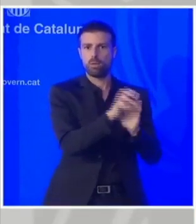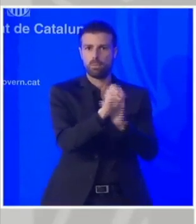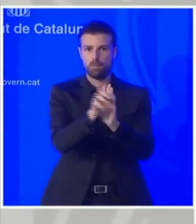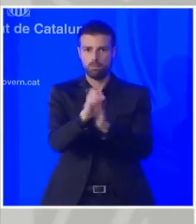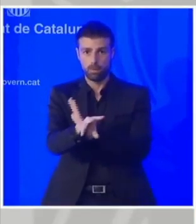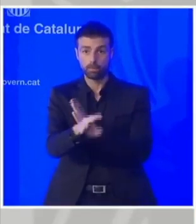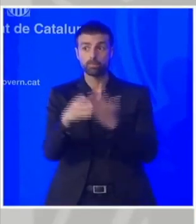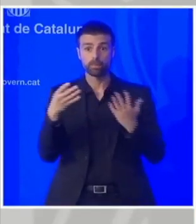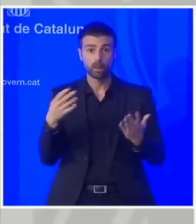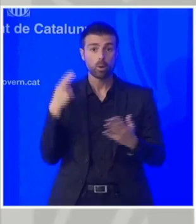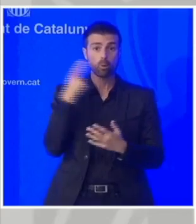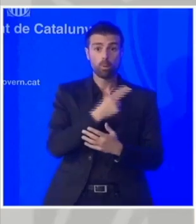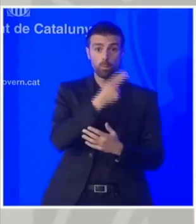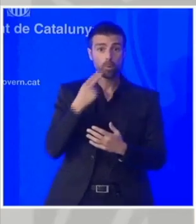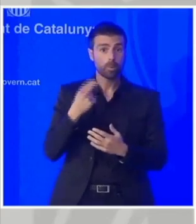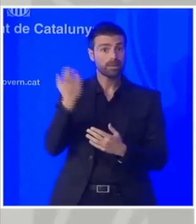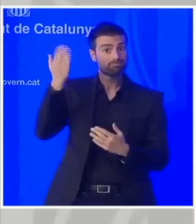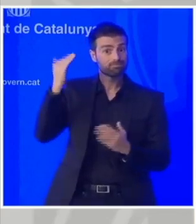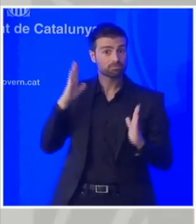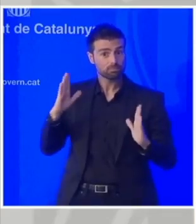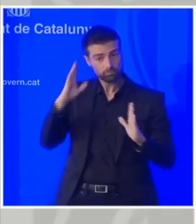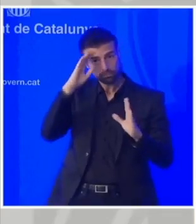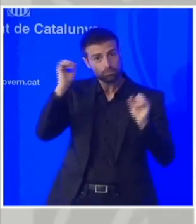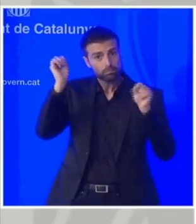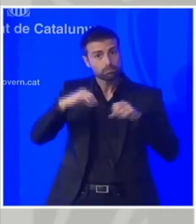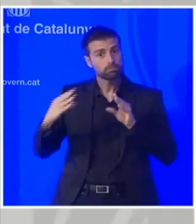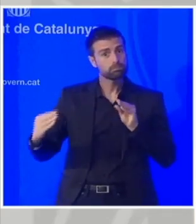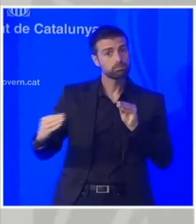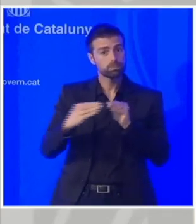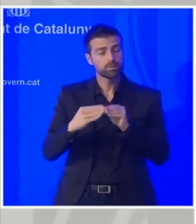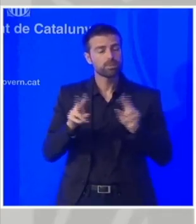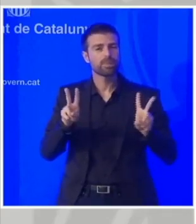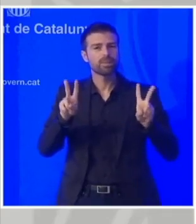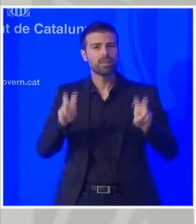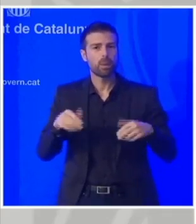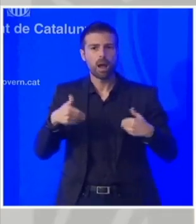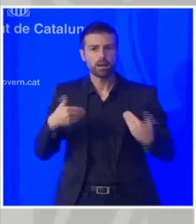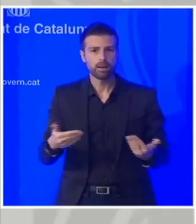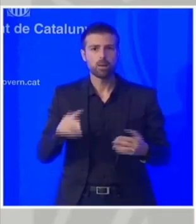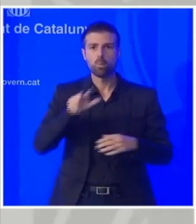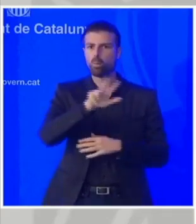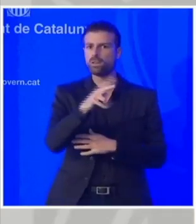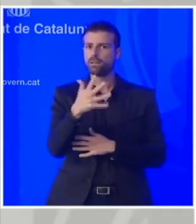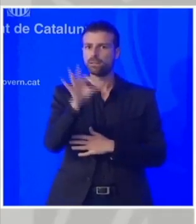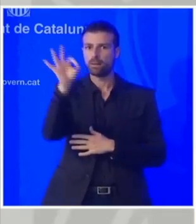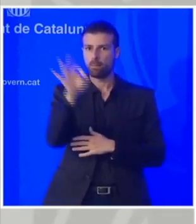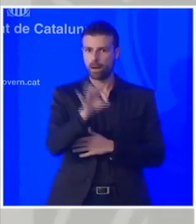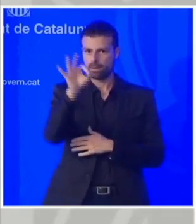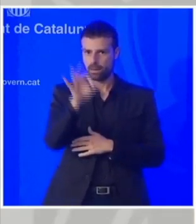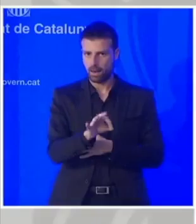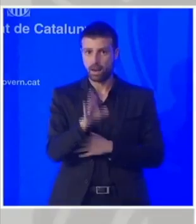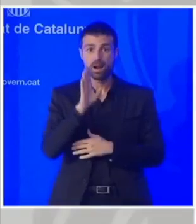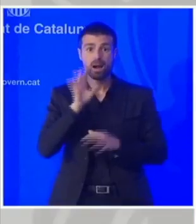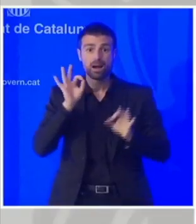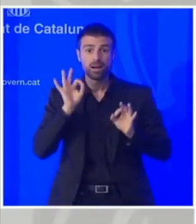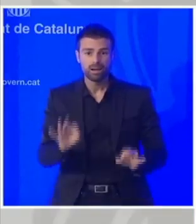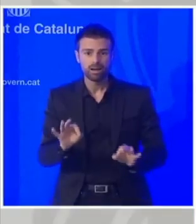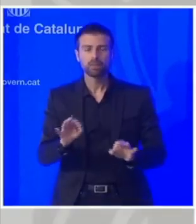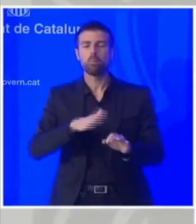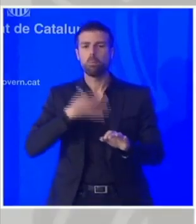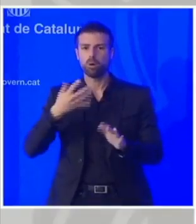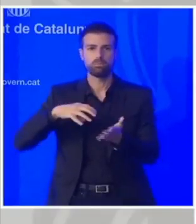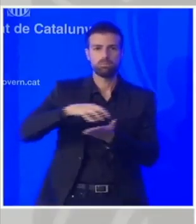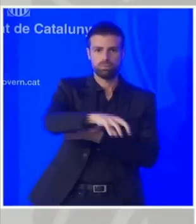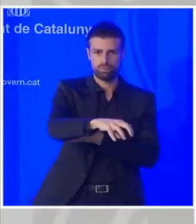el compromís que va hi haur en aquell moment, l'acord que va hi haur en aquell moment va ser que seria un 85% que podria revertir perquè